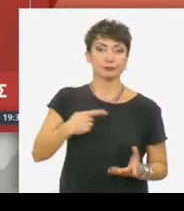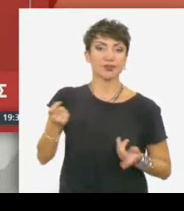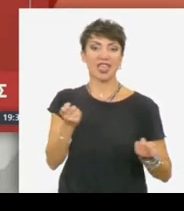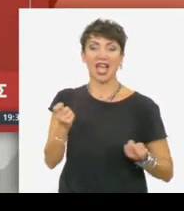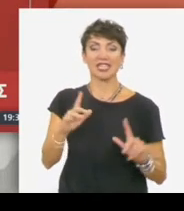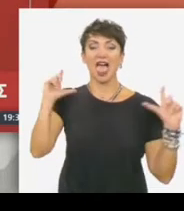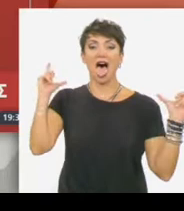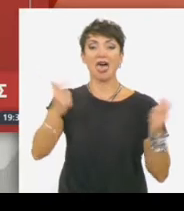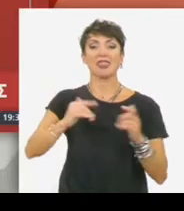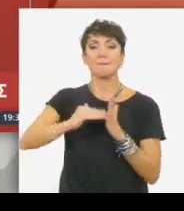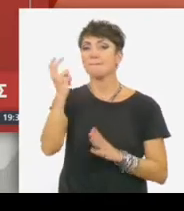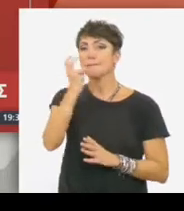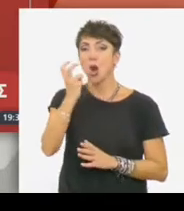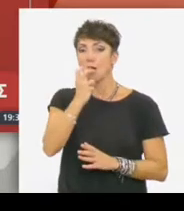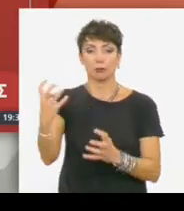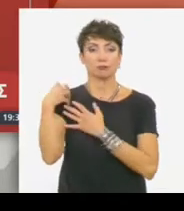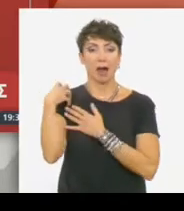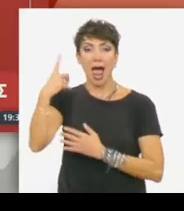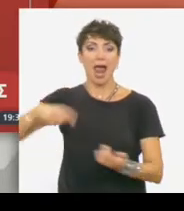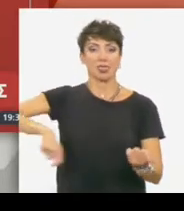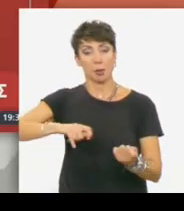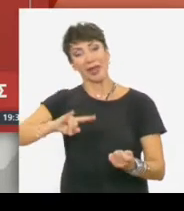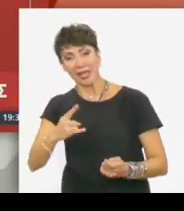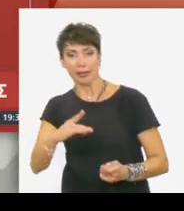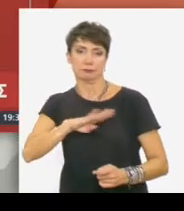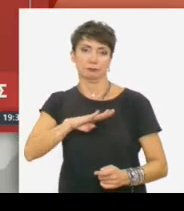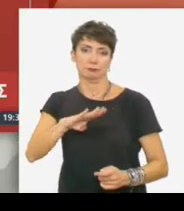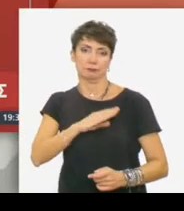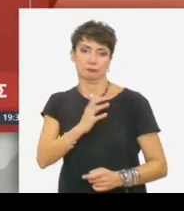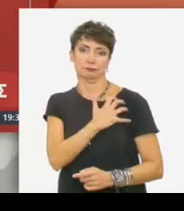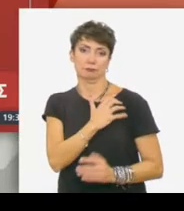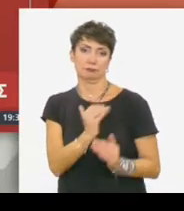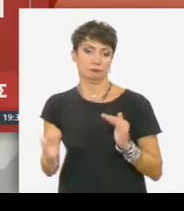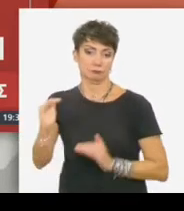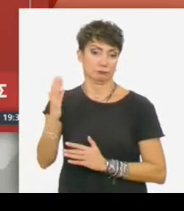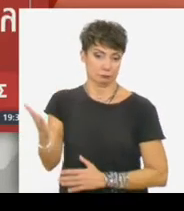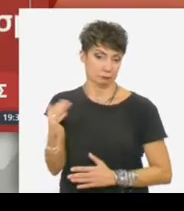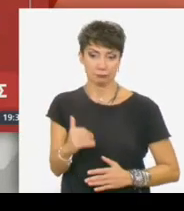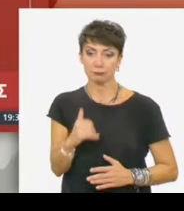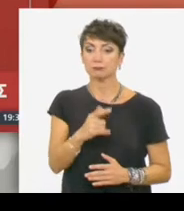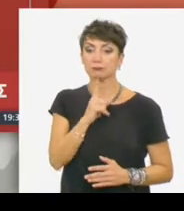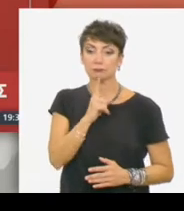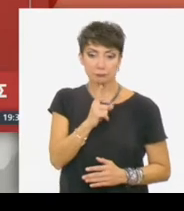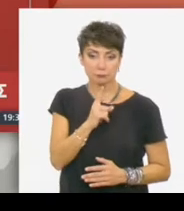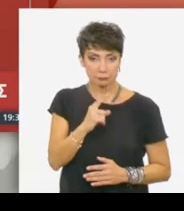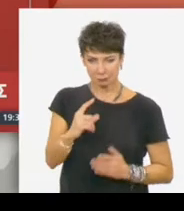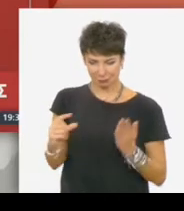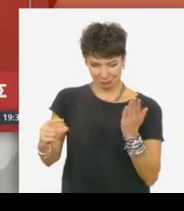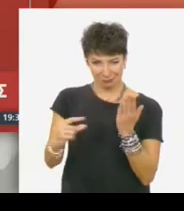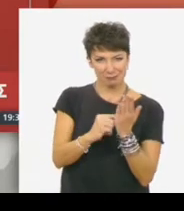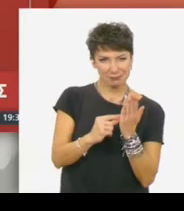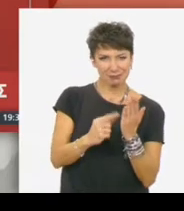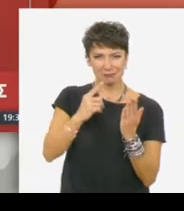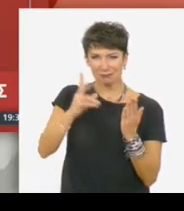Εθνικής Υπηρεσίας Πληροφοριών αναλαμβάνει μόνο ο διπλωμάτης ή απόστρατος ανώτατος αξιωματικός. Μετατρέπεται και πάλι σε κακούργημα η